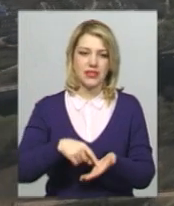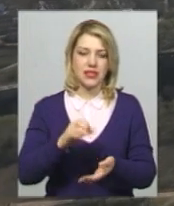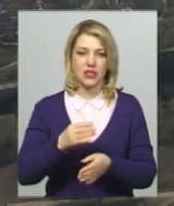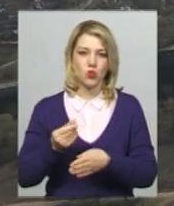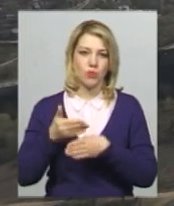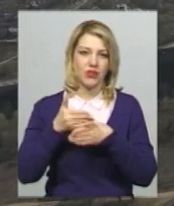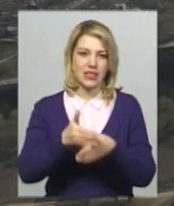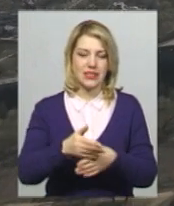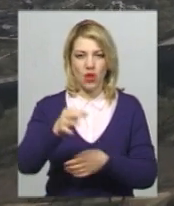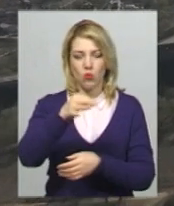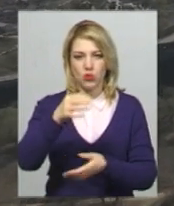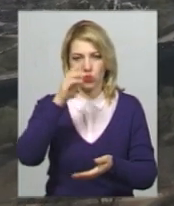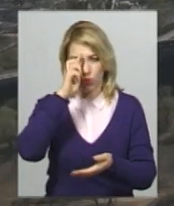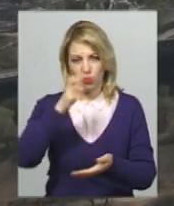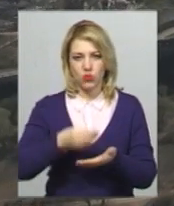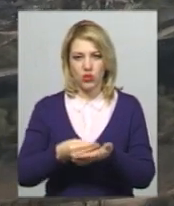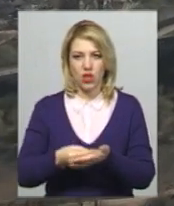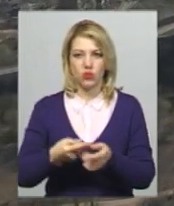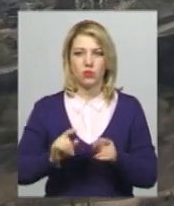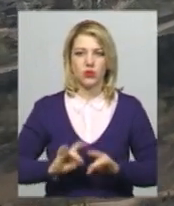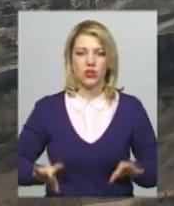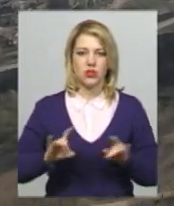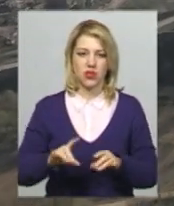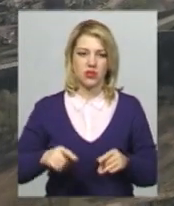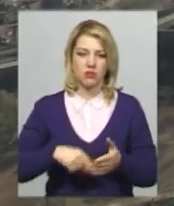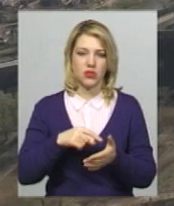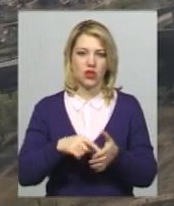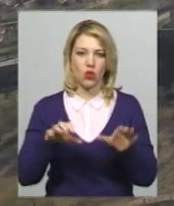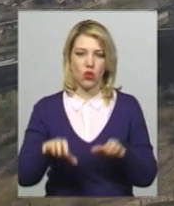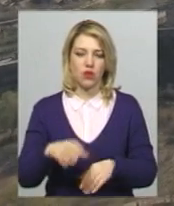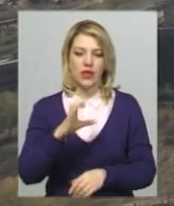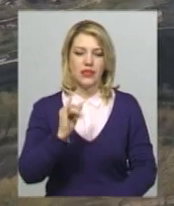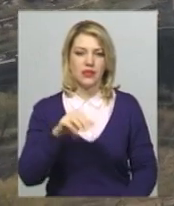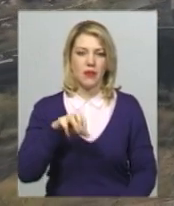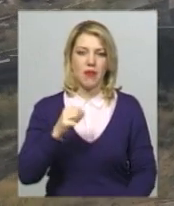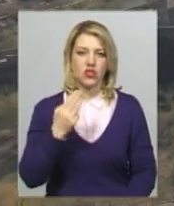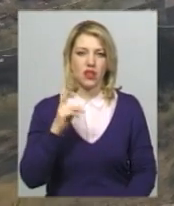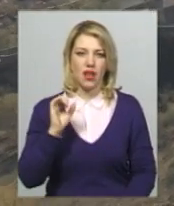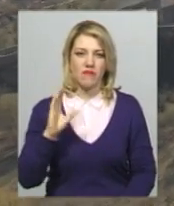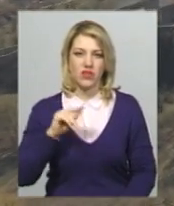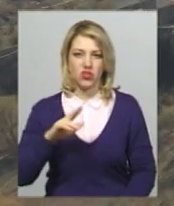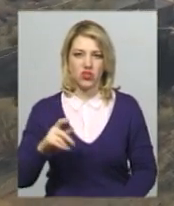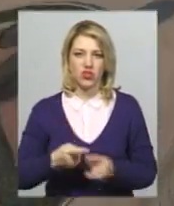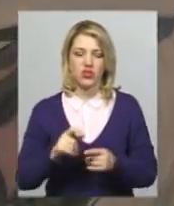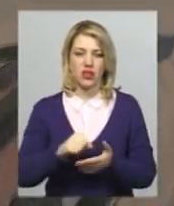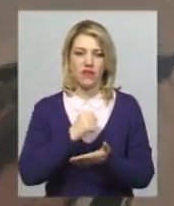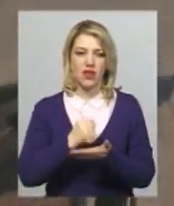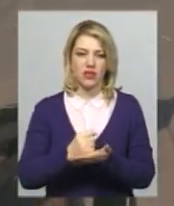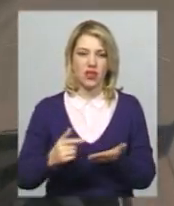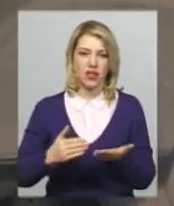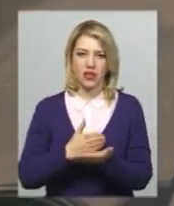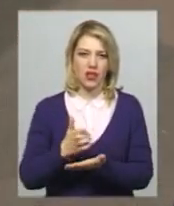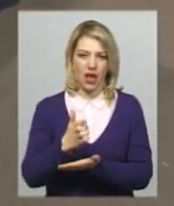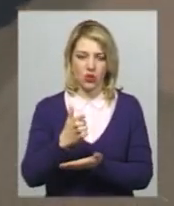субвенції з обласного бюджету, повідомив міський голова Михайло Сімашкевич. За його словами, сьогодні на виконкомі затвердили карту доріг міста.